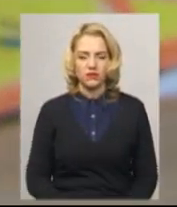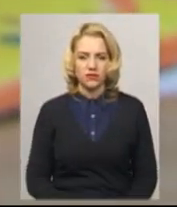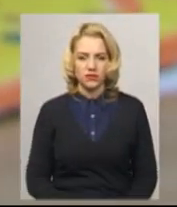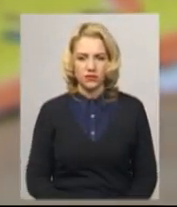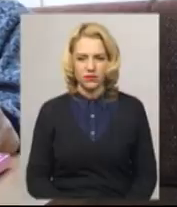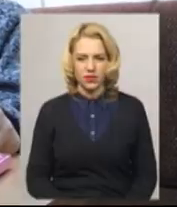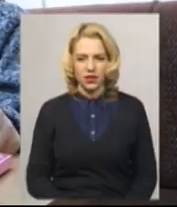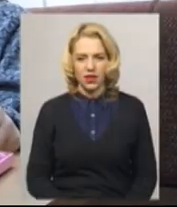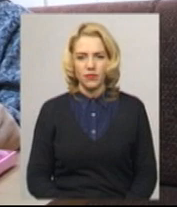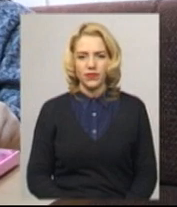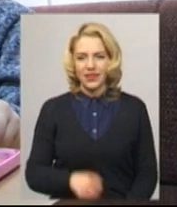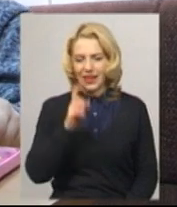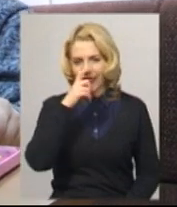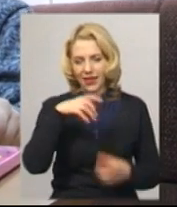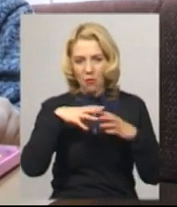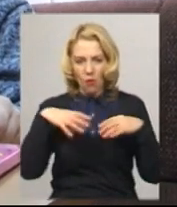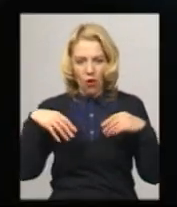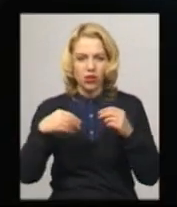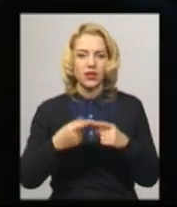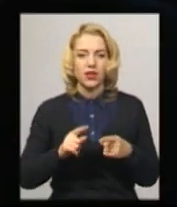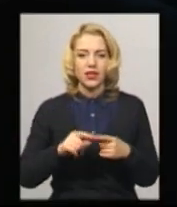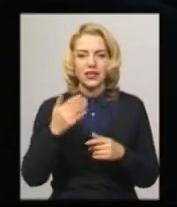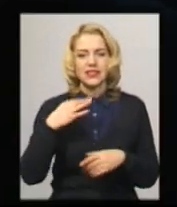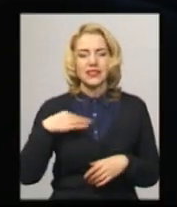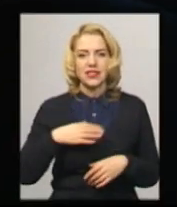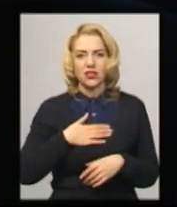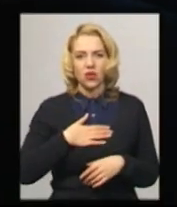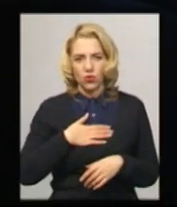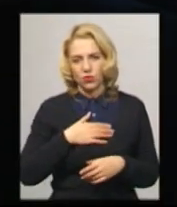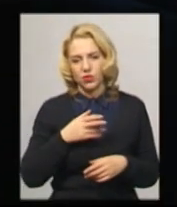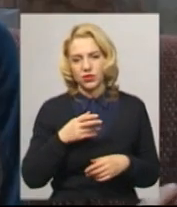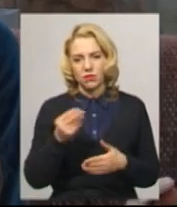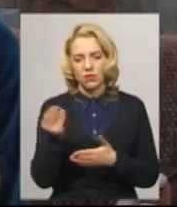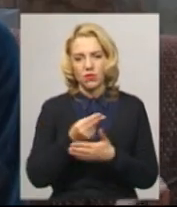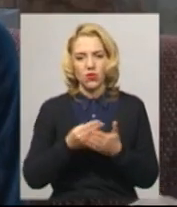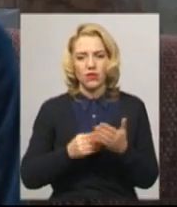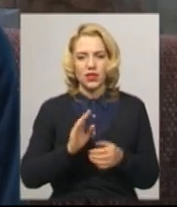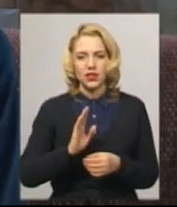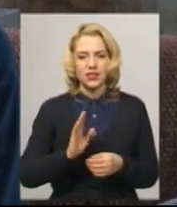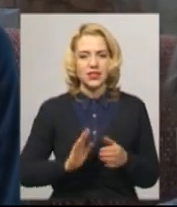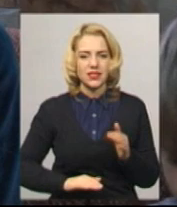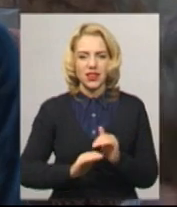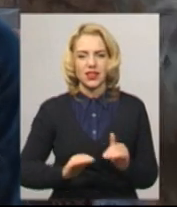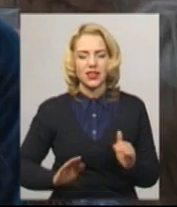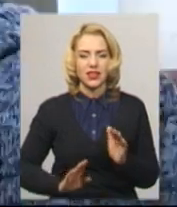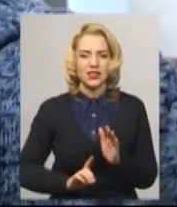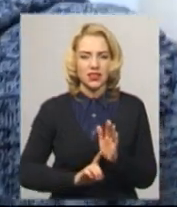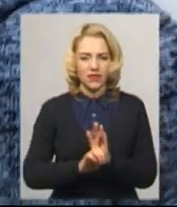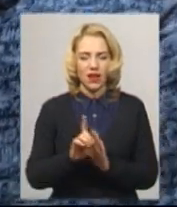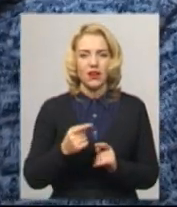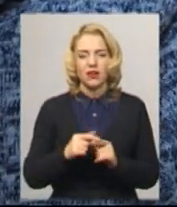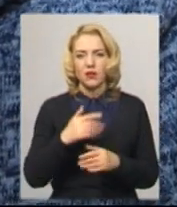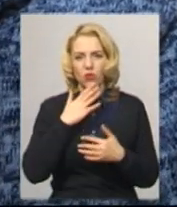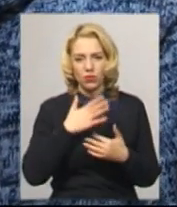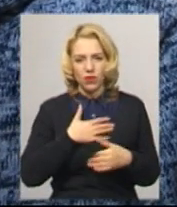Їмон. Марія Ясінська каже, її син Марк любить малювати з раннього дитинства. Він сам це полюбляє. Ми разом з ним також